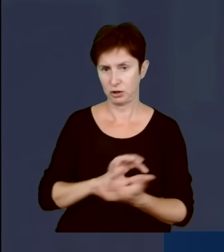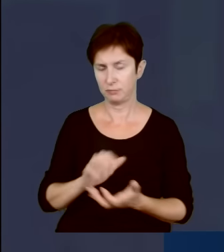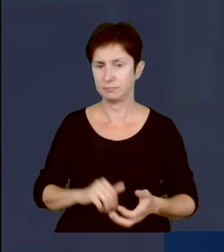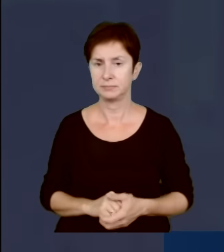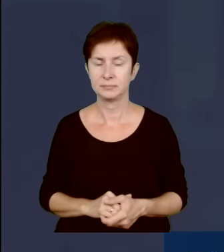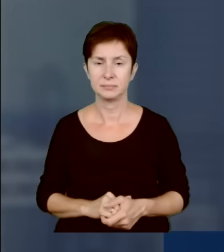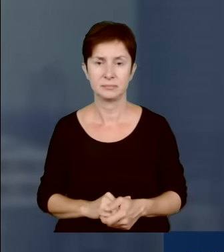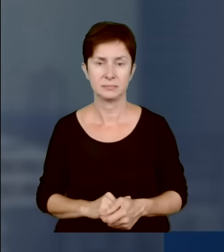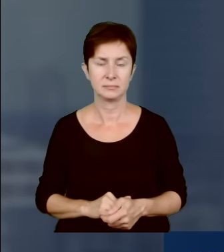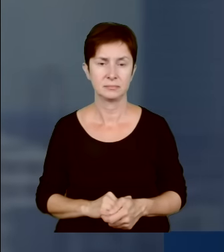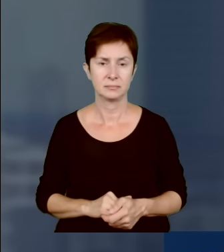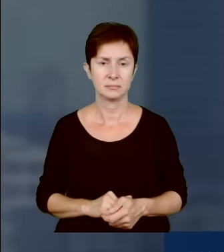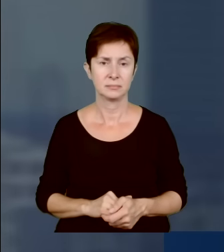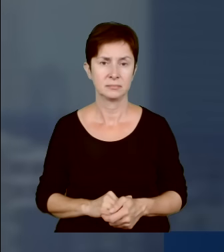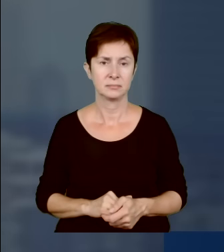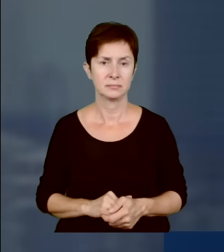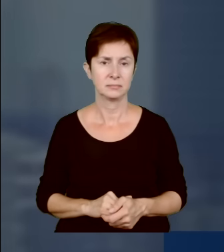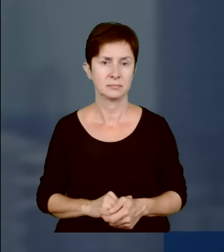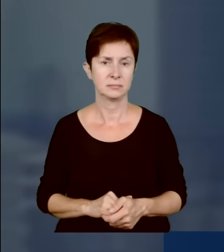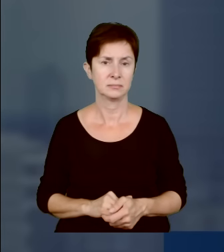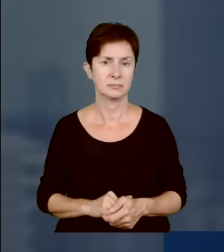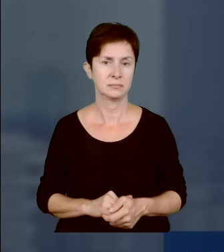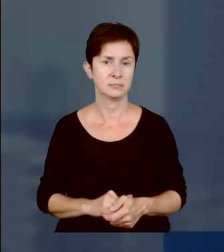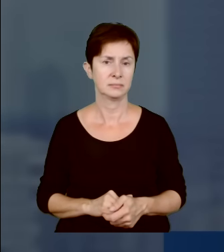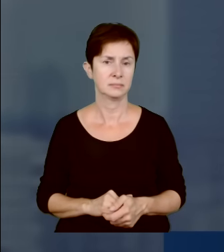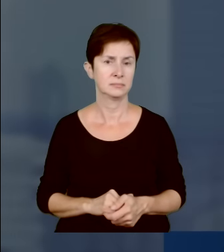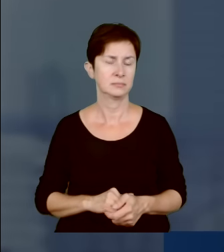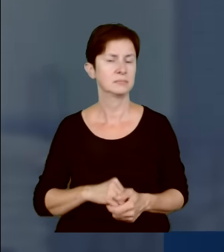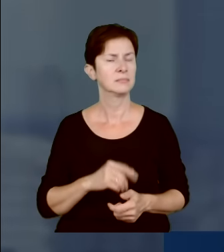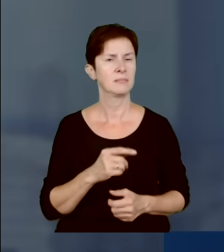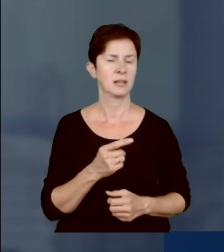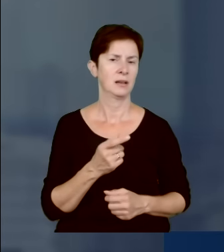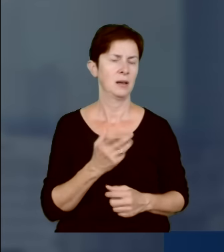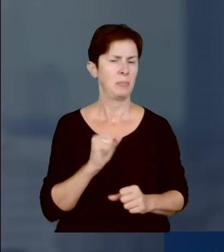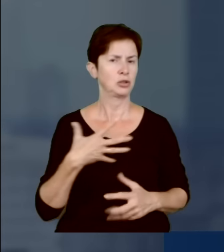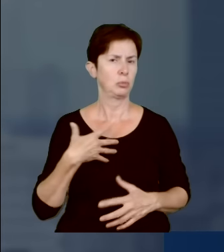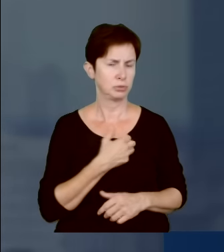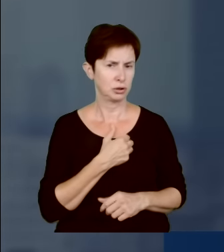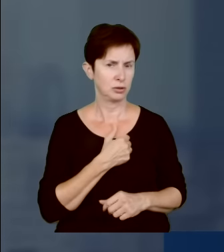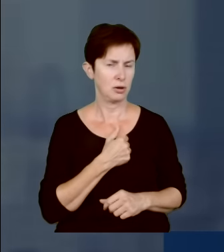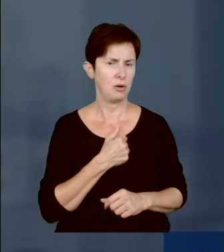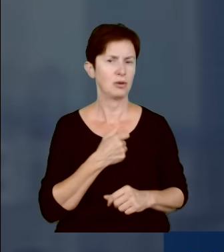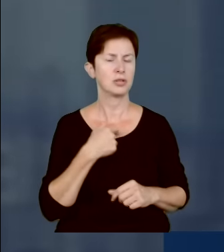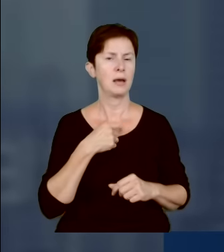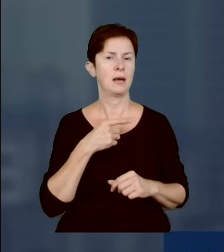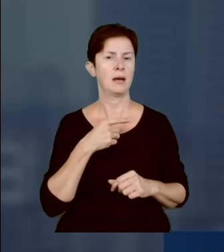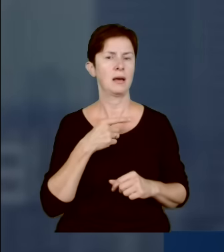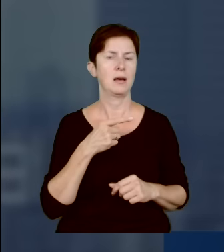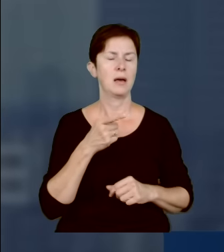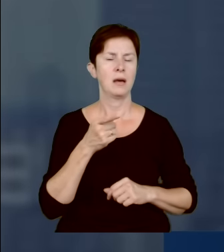ale bardzo boli zdobycie tych informacji przez Telewizję Republika, bo mamy potwierdzoną informację, że żandarmeria